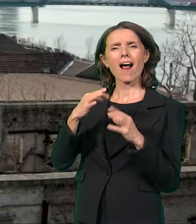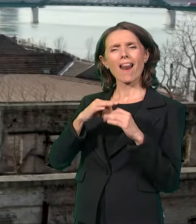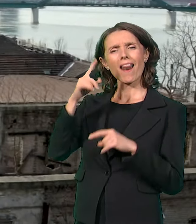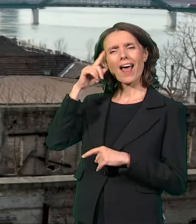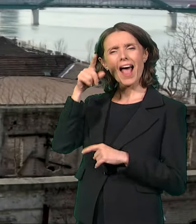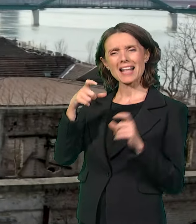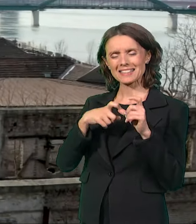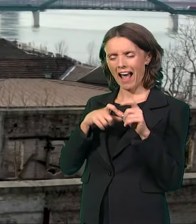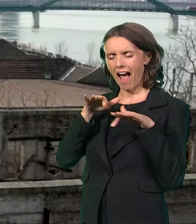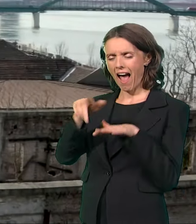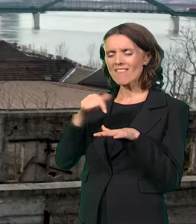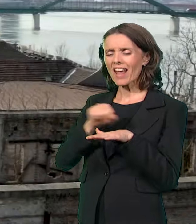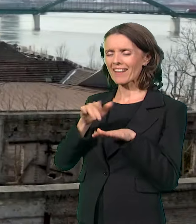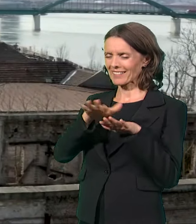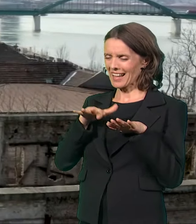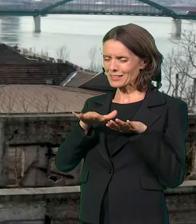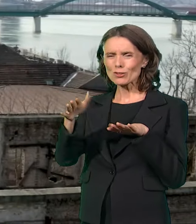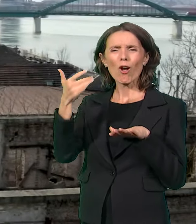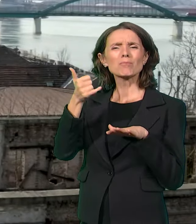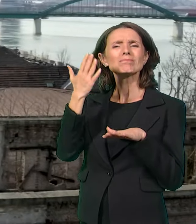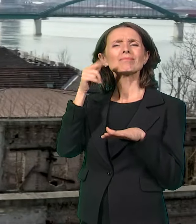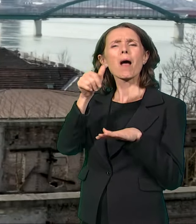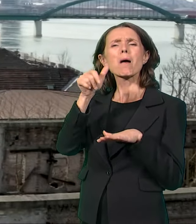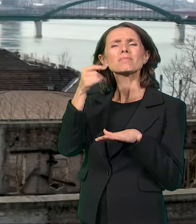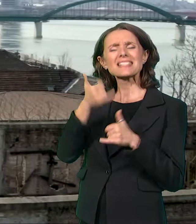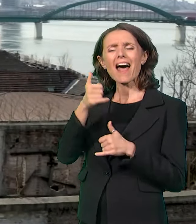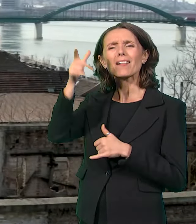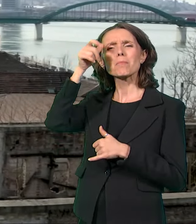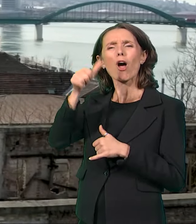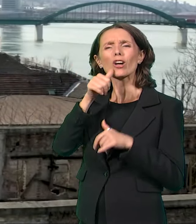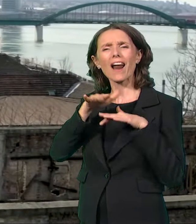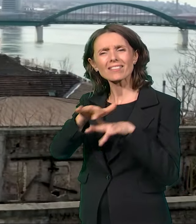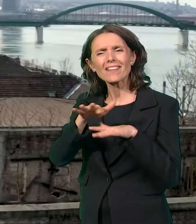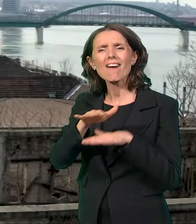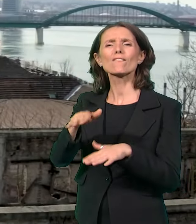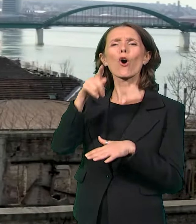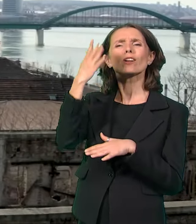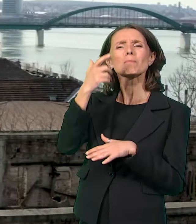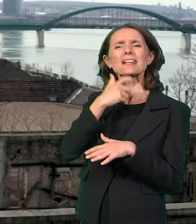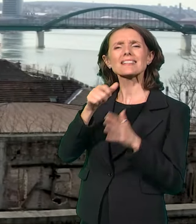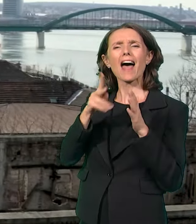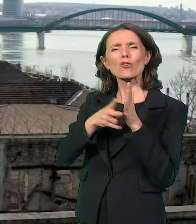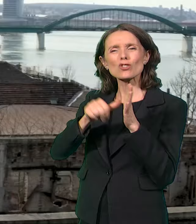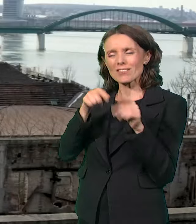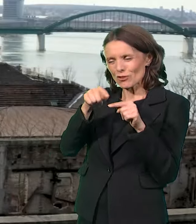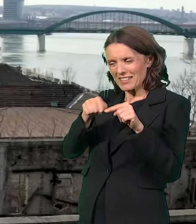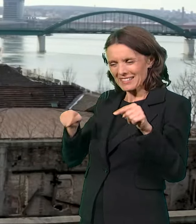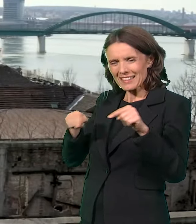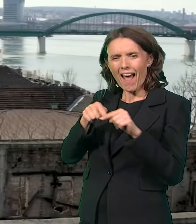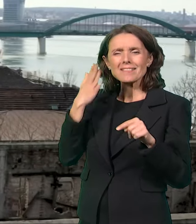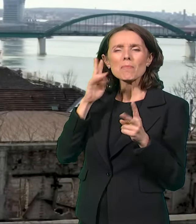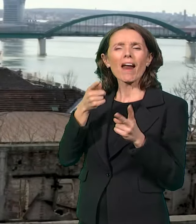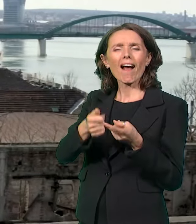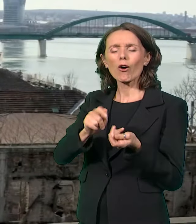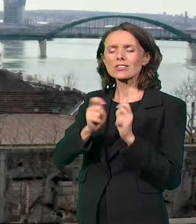ustupaju u mesto novim, a neki zanimljivi detalji iz prošlosti grada koji menja lice obavezuju na vernost jer